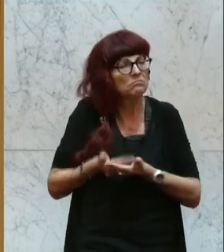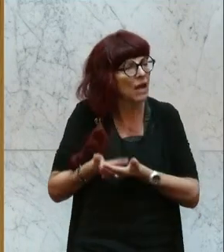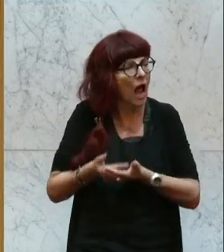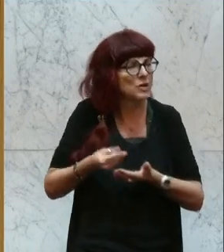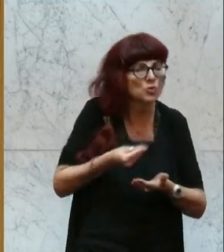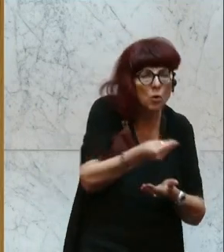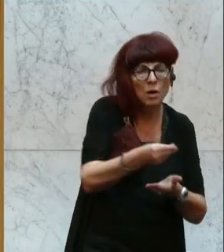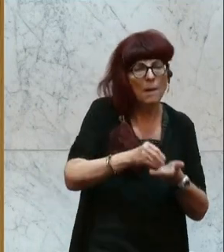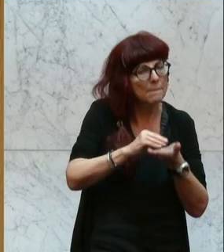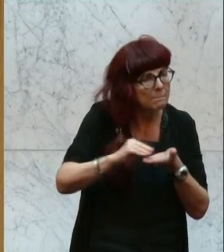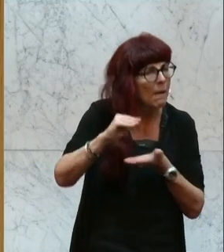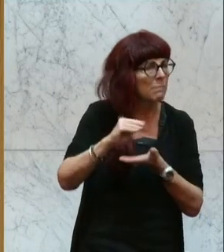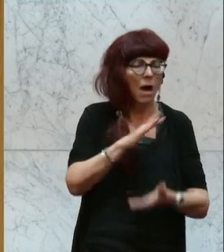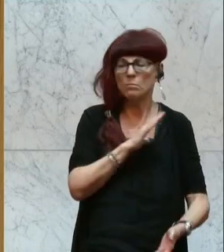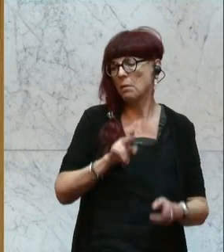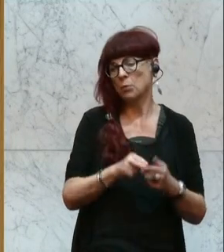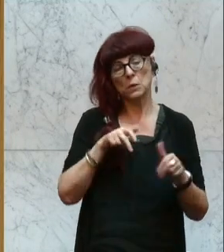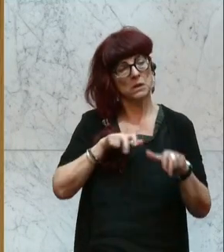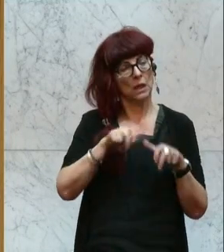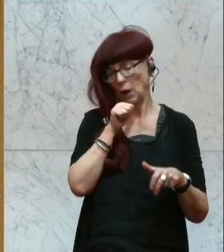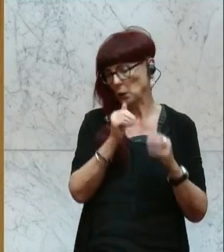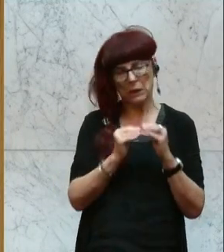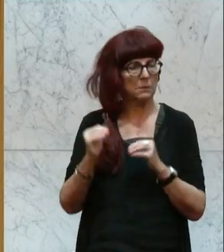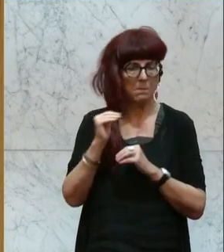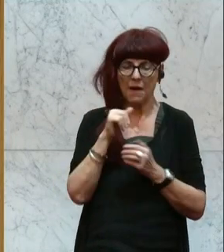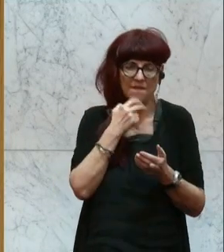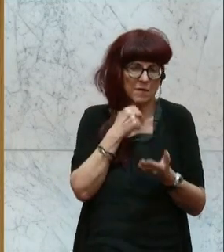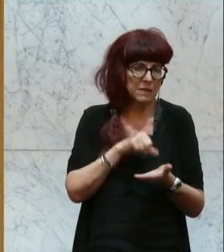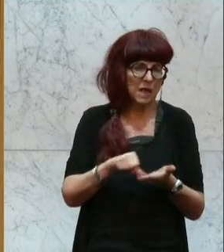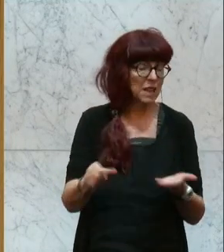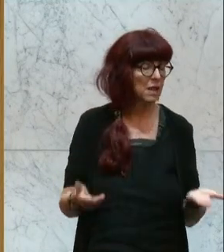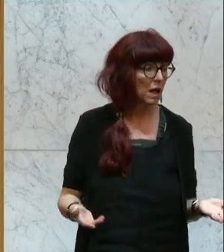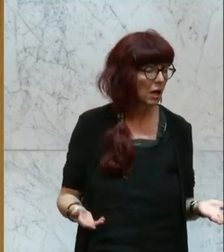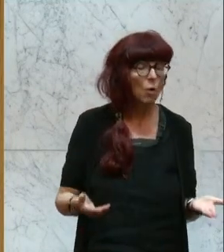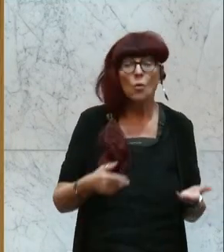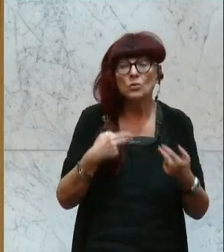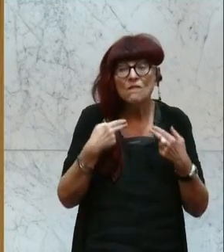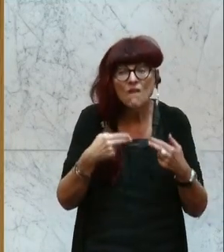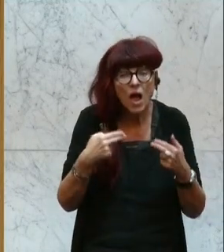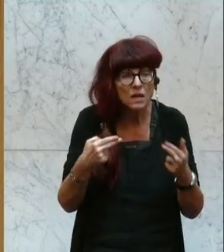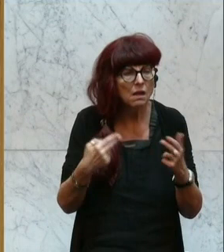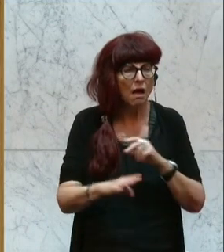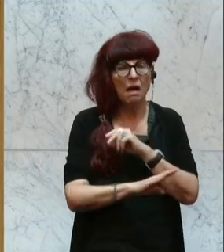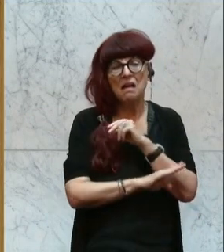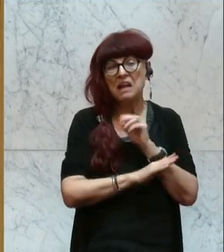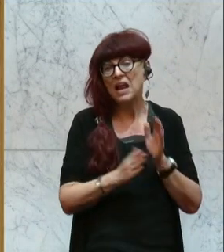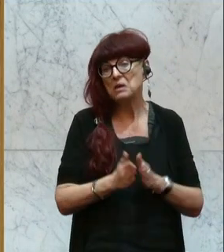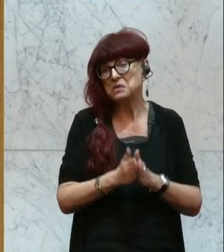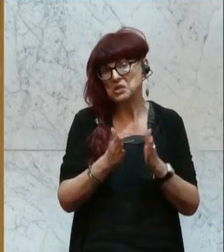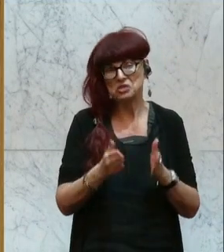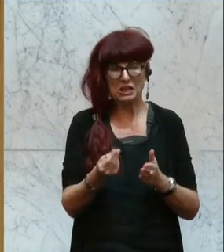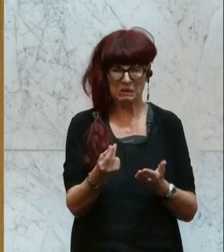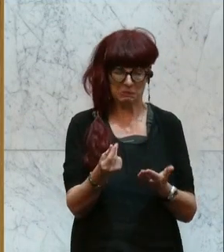dass die von der Bundesregierung her nicht anerkannt werden und dass es hier weiterhin wenig Lehrlingsentschädigung geben wird. Und daher